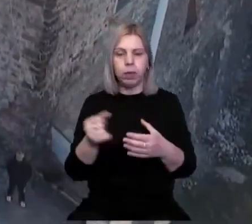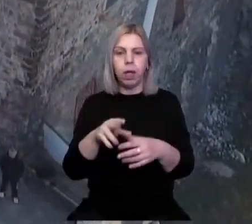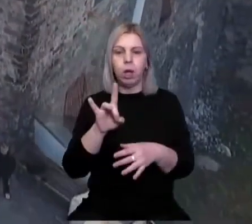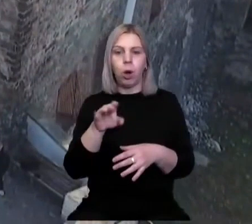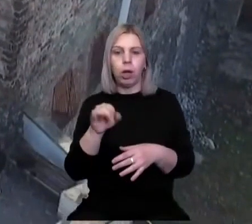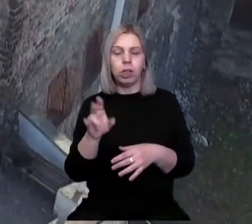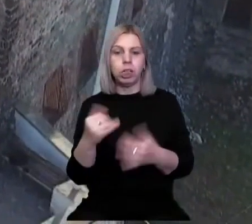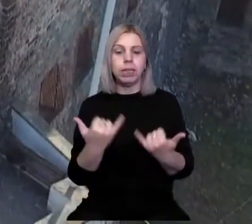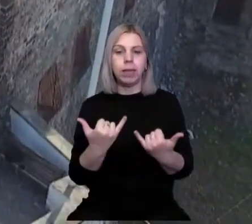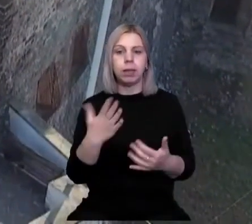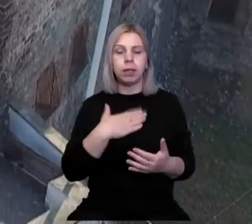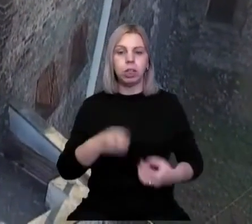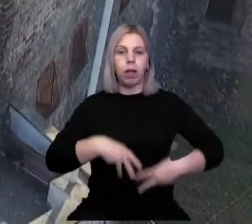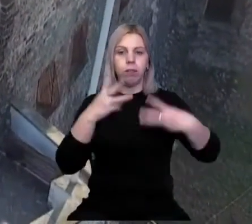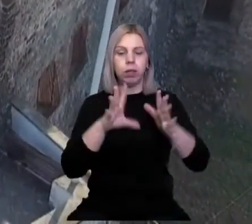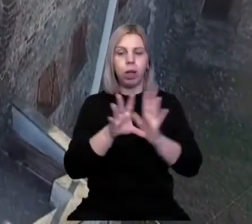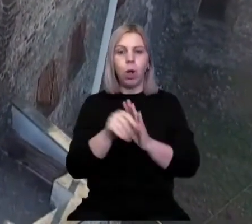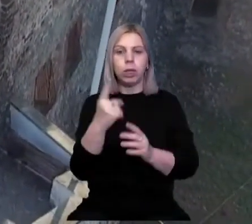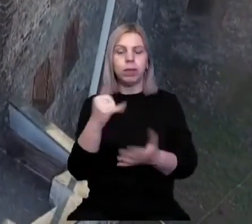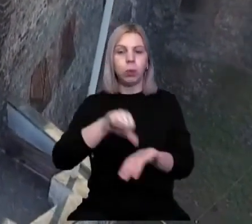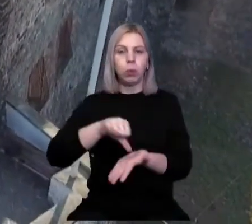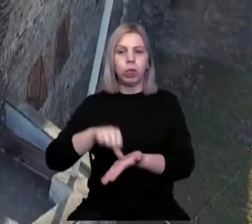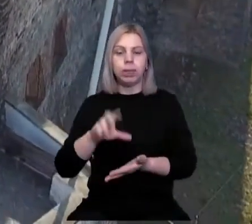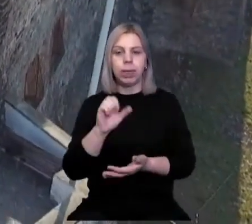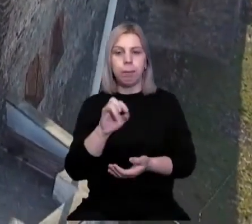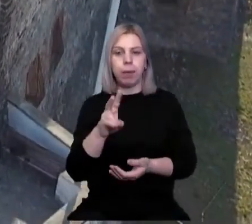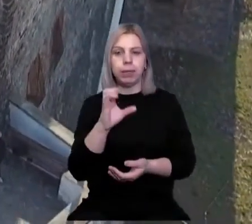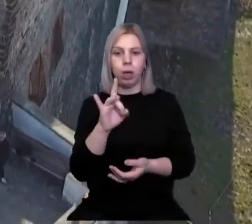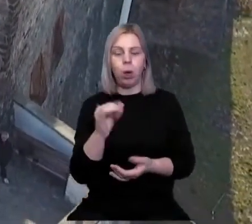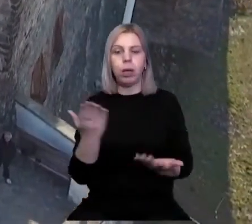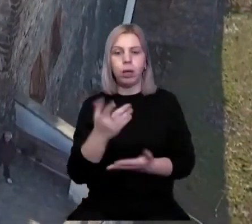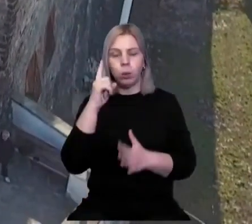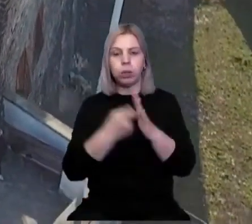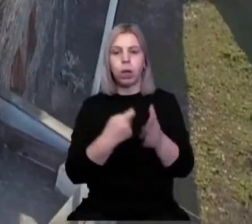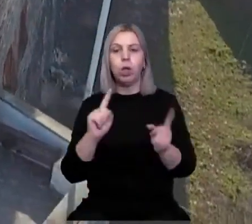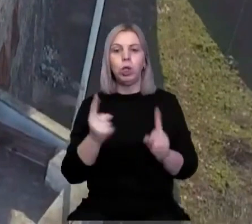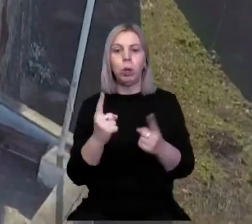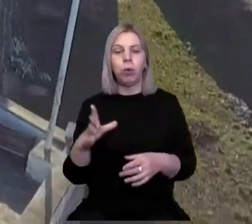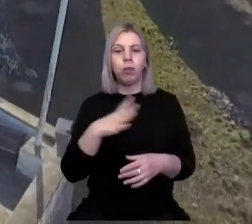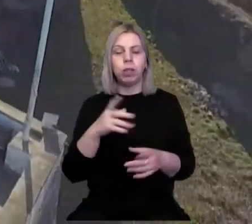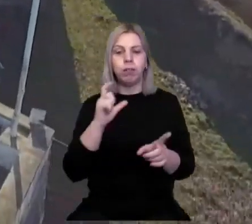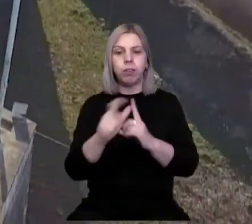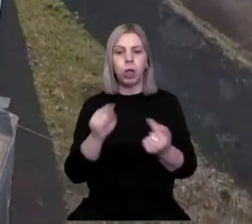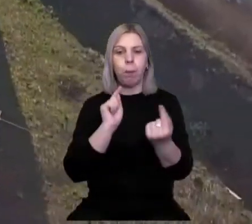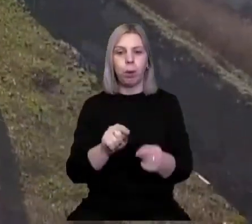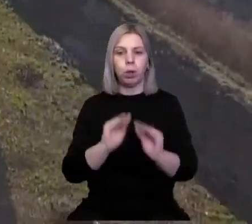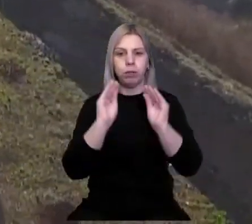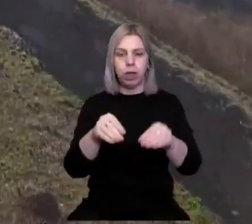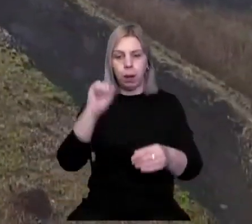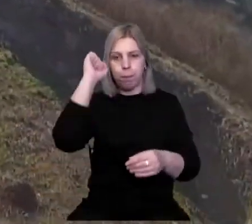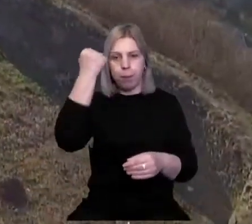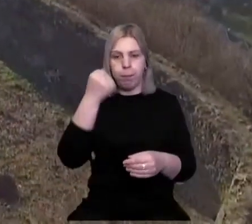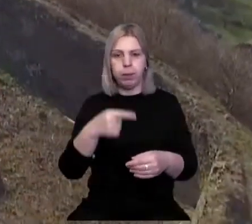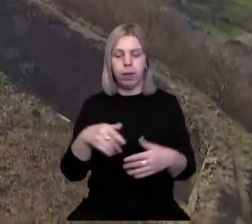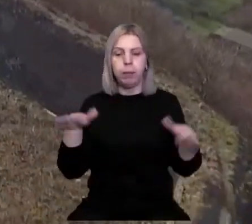Рокаши. І зараз до нашої ефіру долучається один з її учасників Степан Сікоров, якого дізнаємося, чому вони висловилися проти встановлення пам